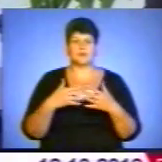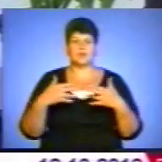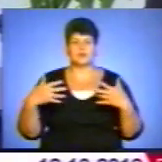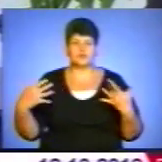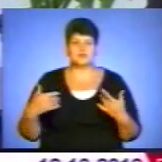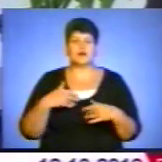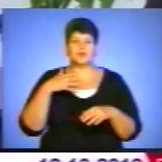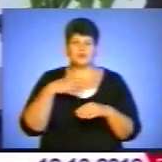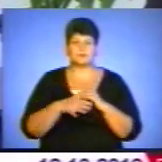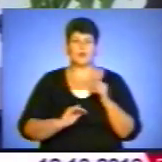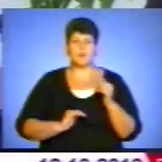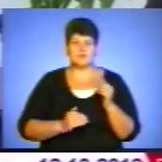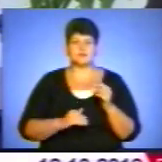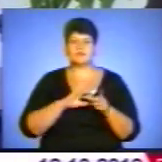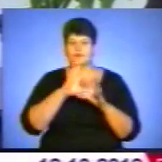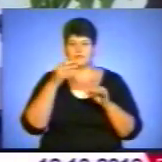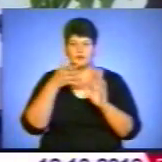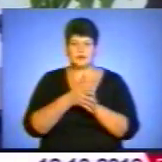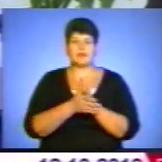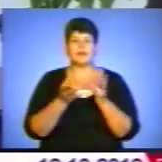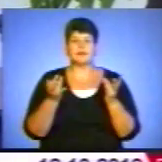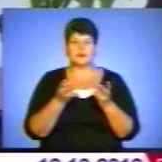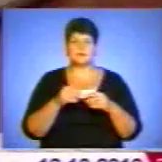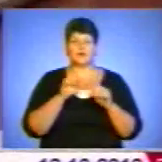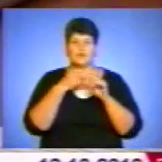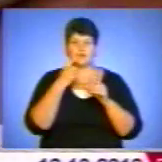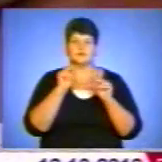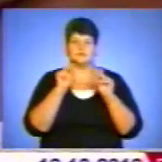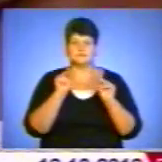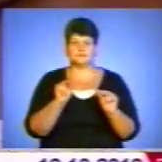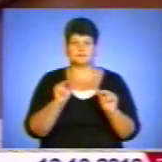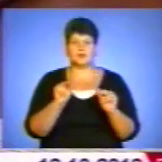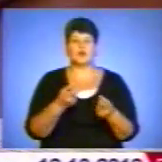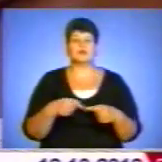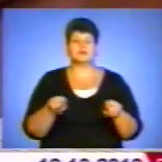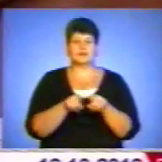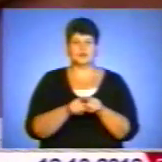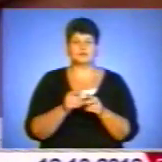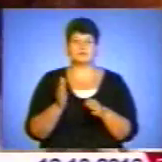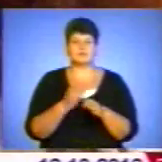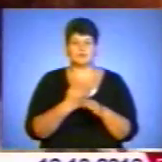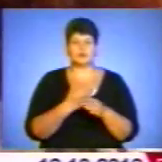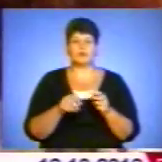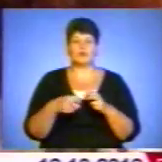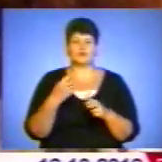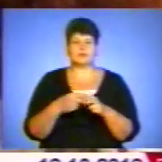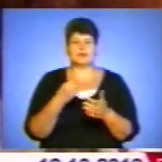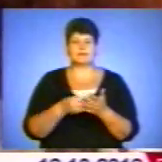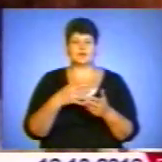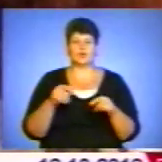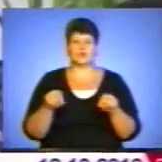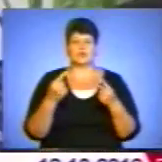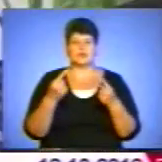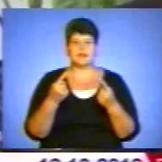ми всі розуміємо, але треба давати правдиву інформацію. Усунено також порушення щодо цігного творення на ринку лікарських